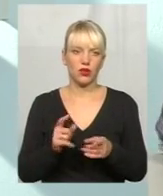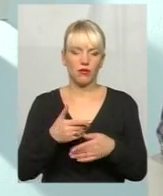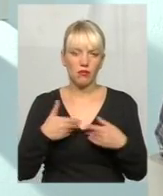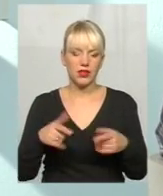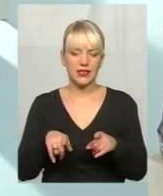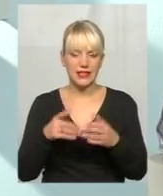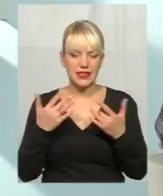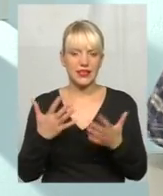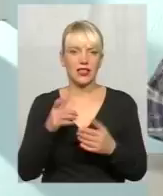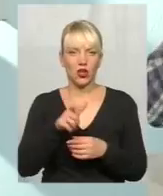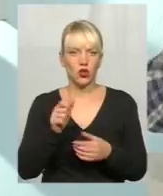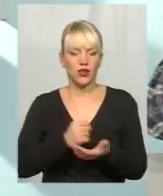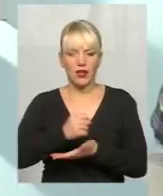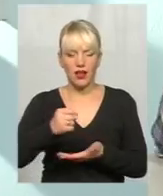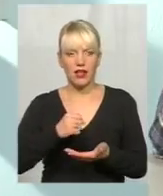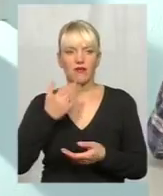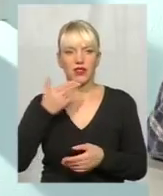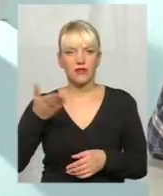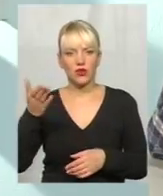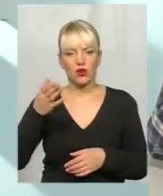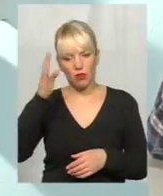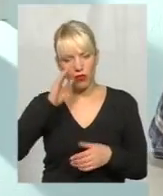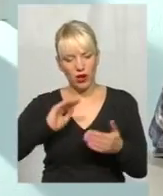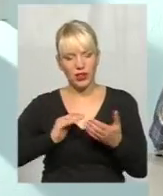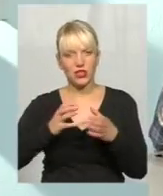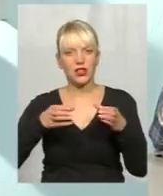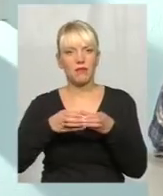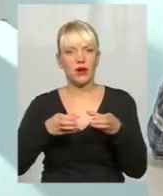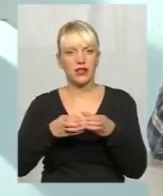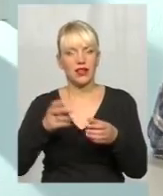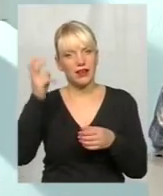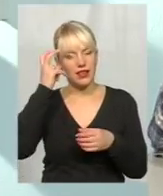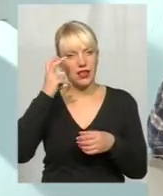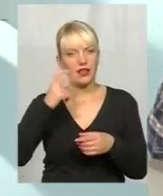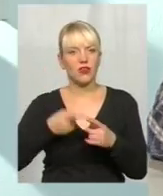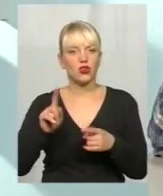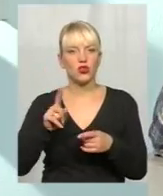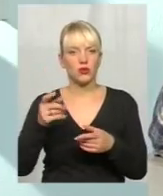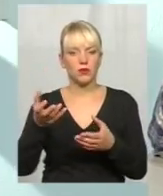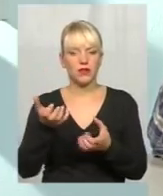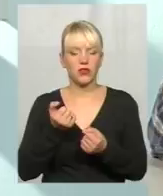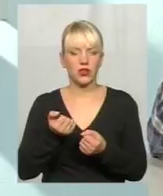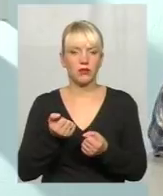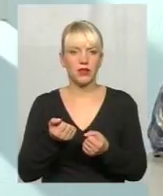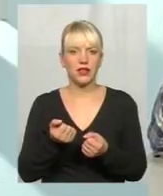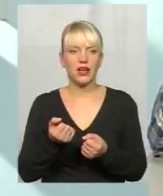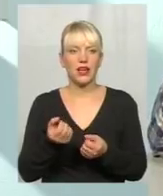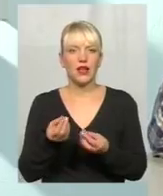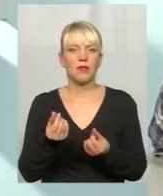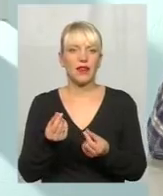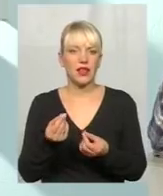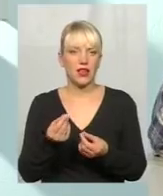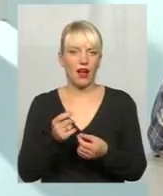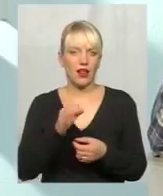стільки кандидатів у нас є, відзвідувати партійному офісу в Києві, можливо, отримати якісь там матеріальні бонуси за те, що стільки кандидатів